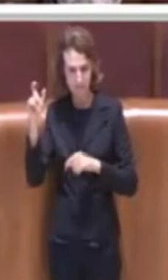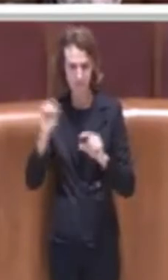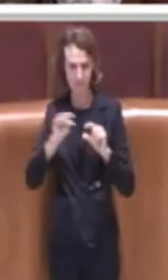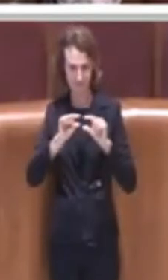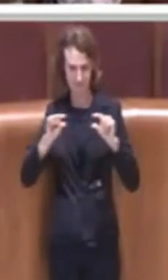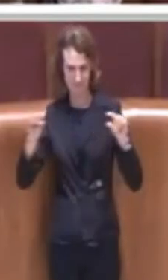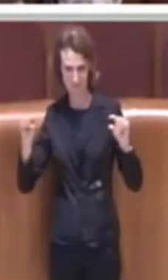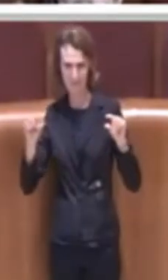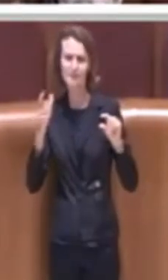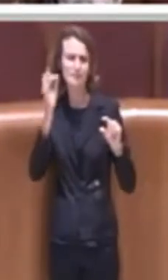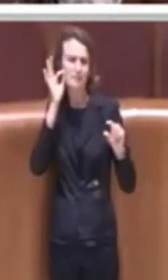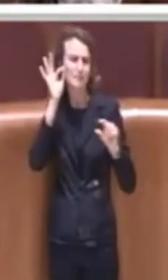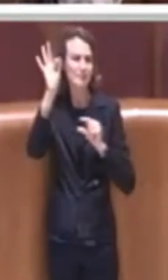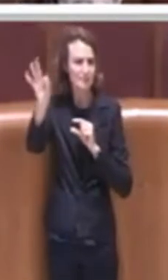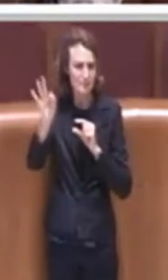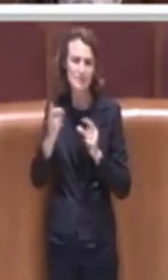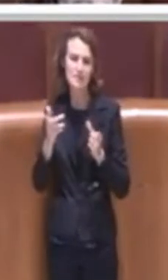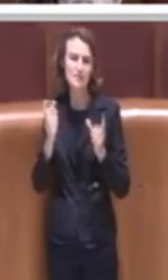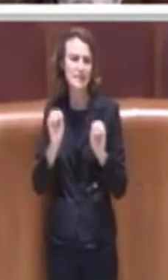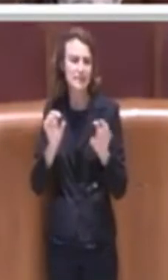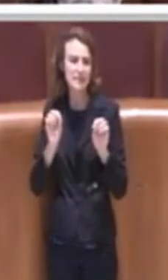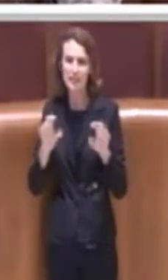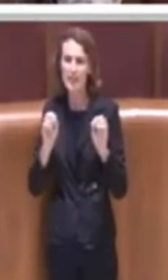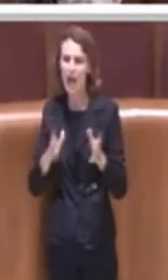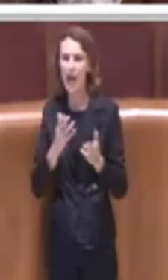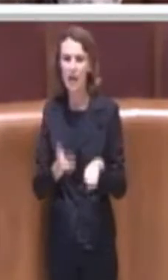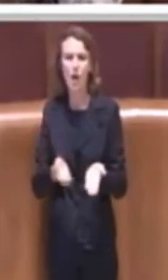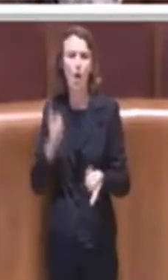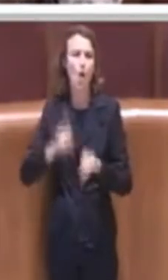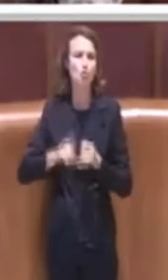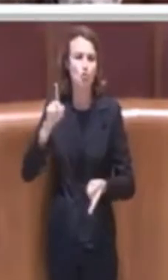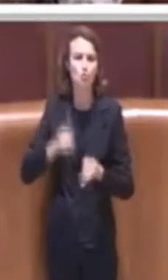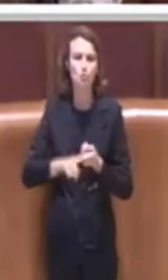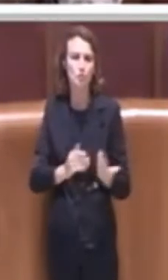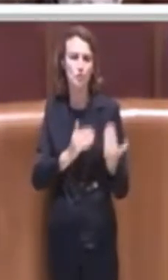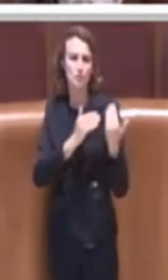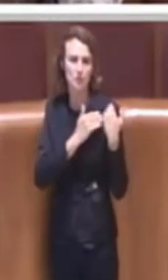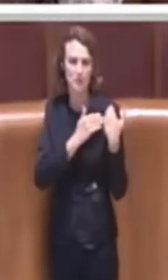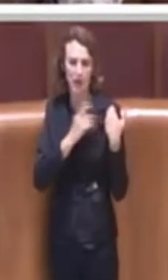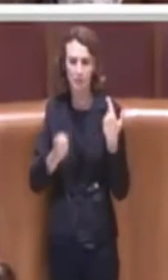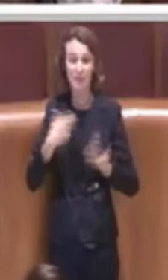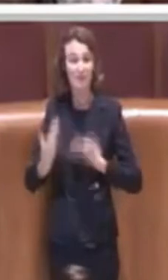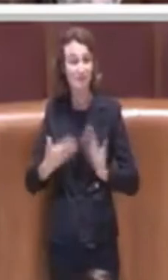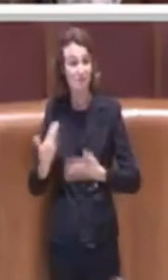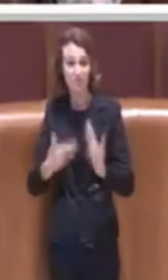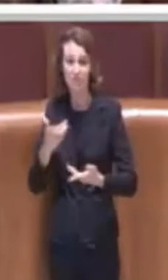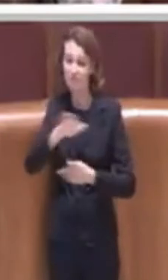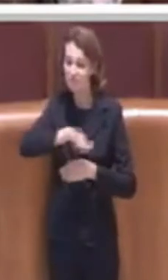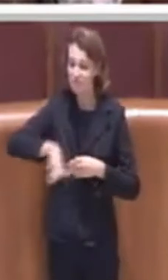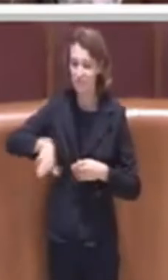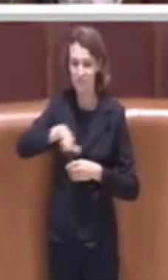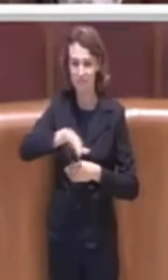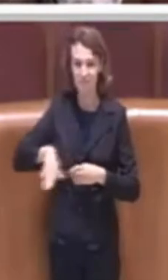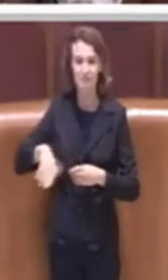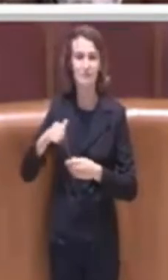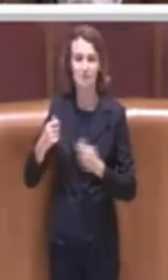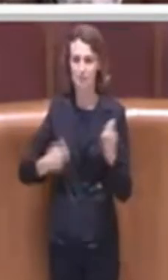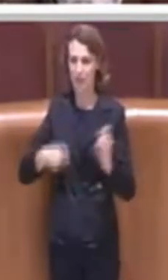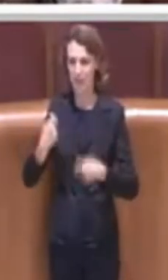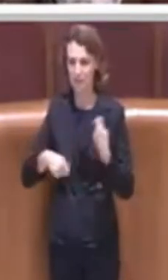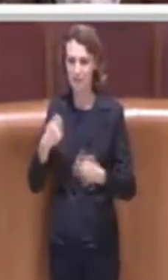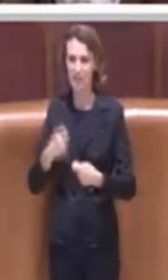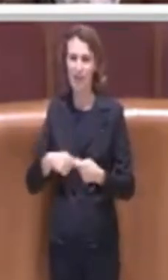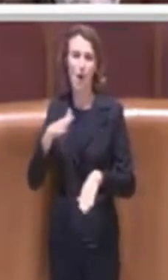consumo responsabile e accelerare la messa al bando dei prodotti di plastica monouso, causa dell'inquinamento